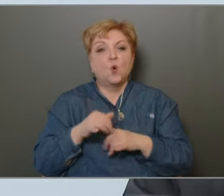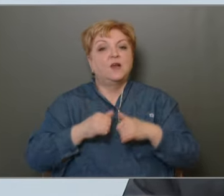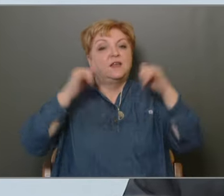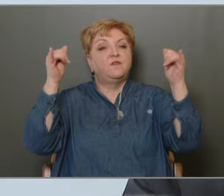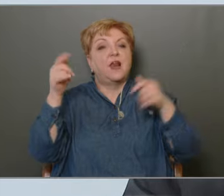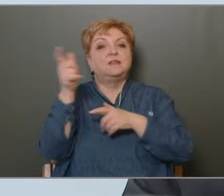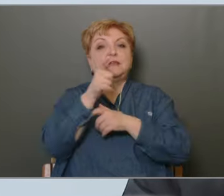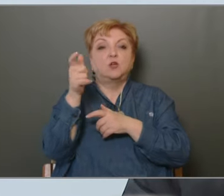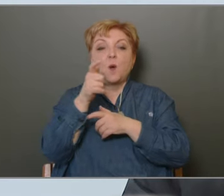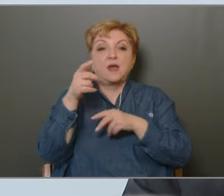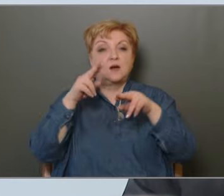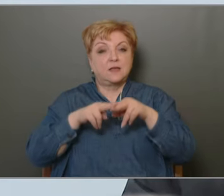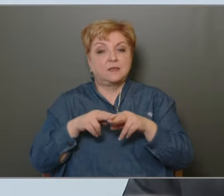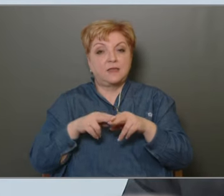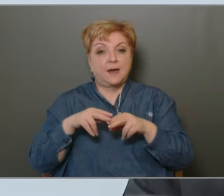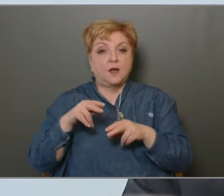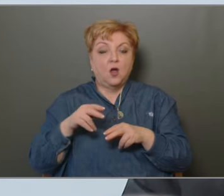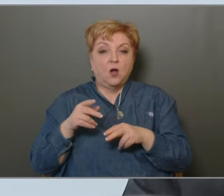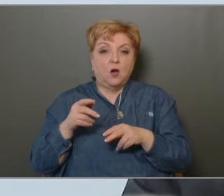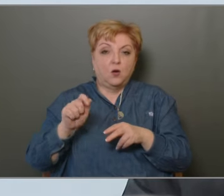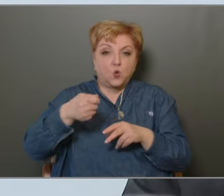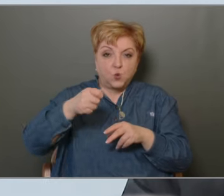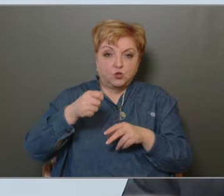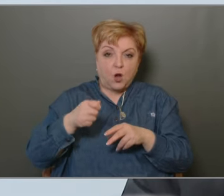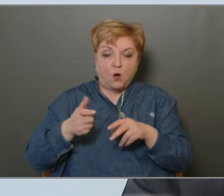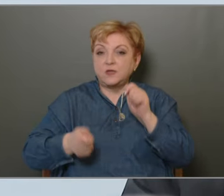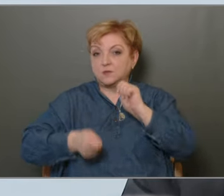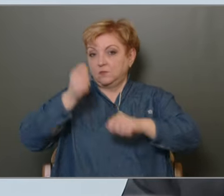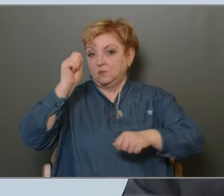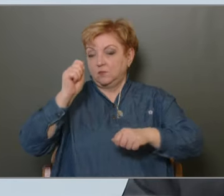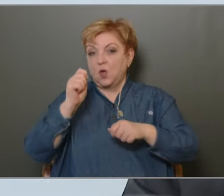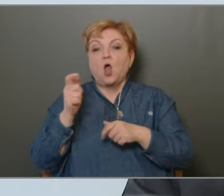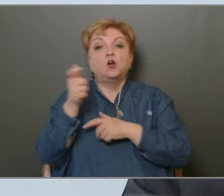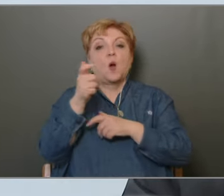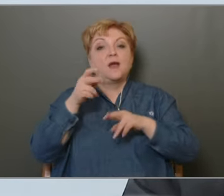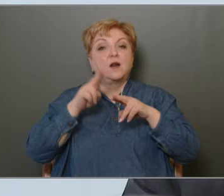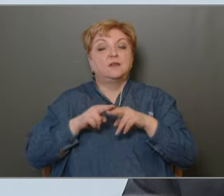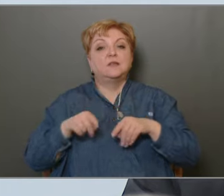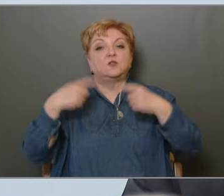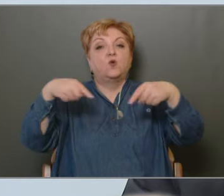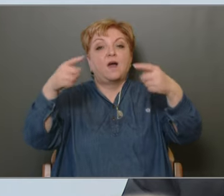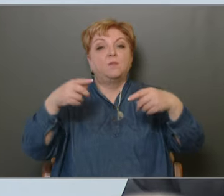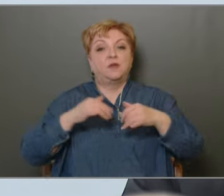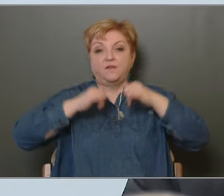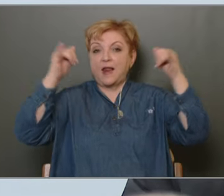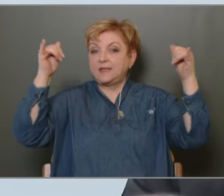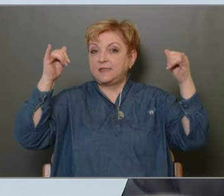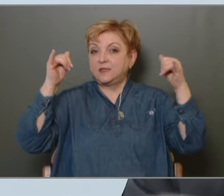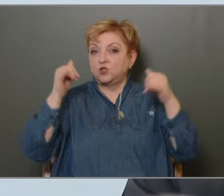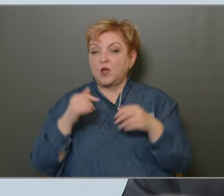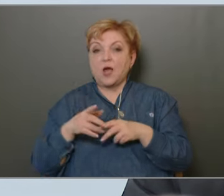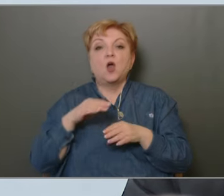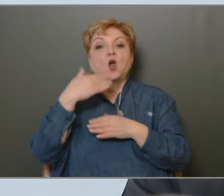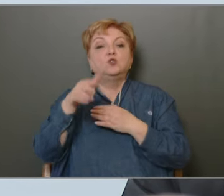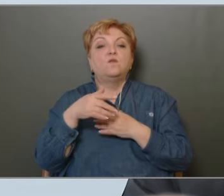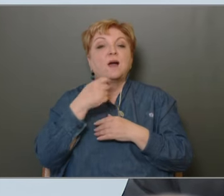kamerarendszer a kulcsa annak, hogy ezek jó részben felderítések kerülnek, és a kamerarendszer további fejlesztése a további